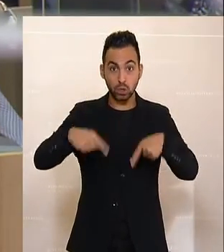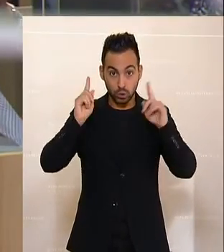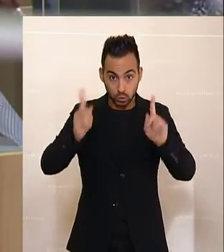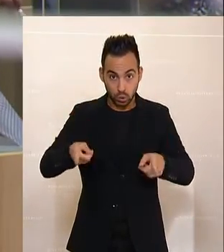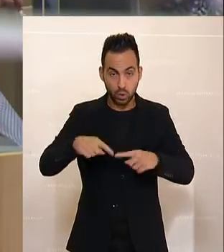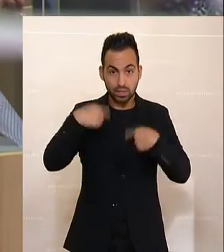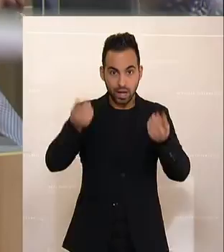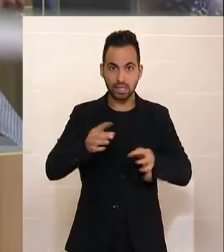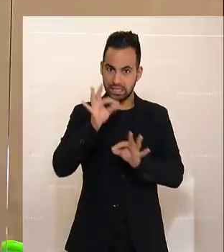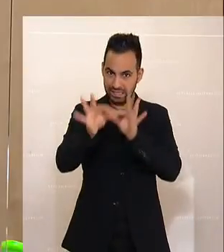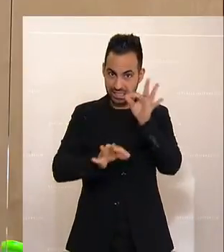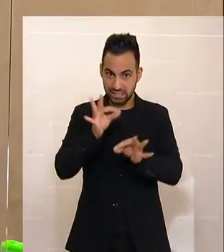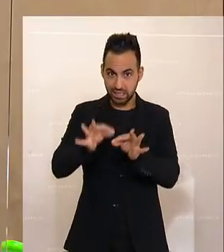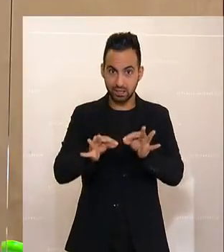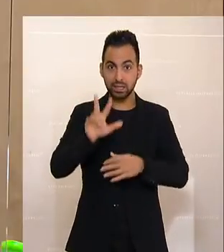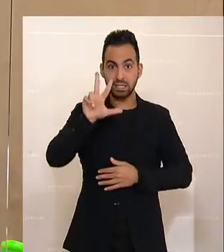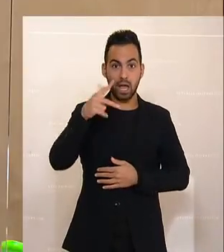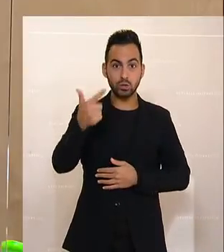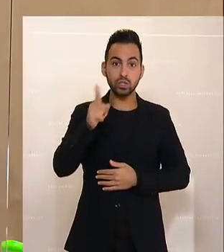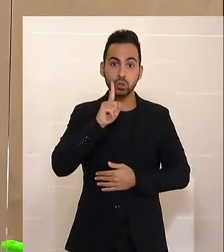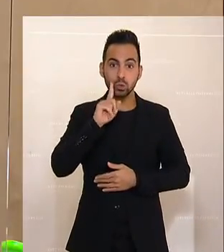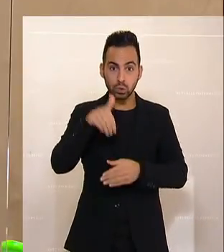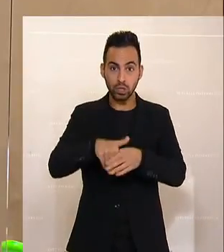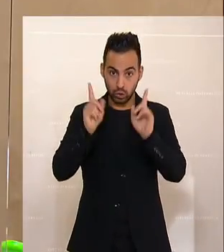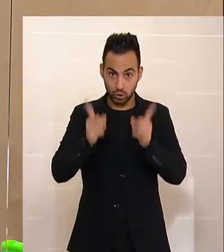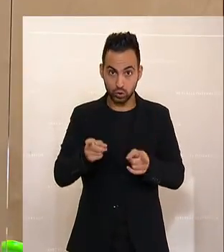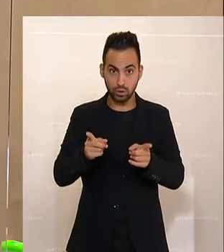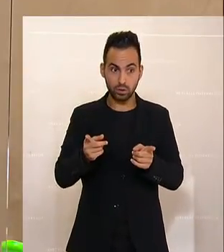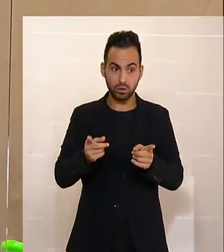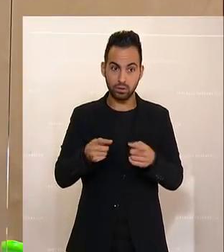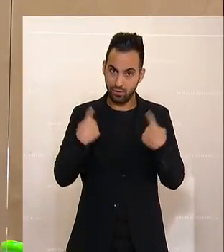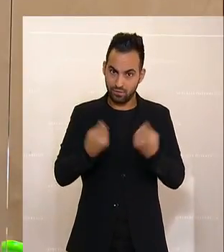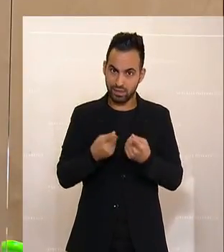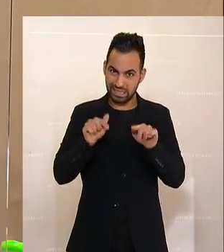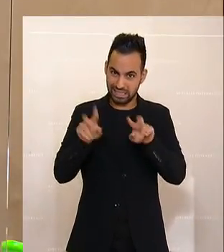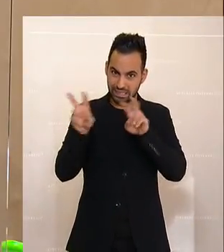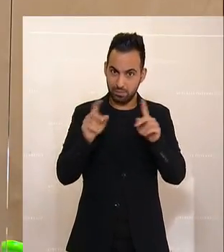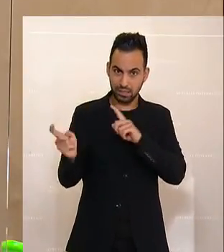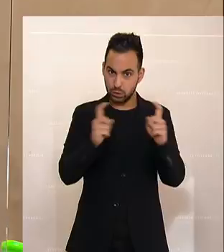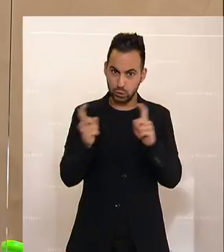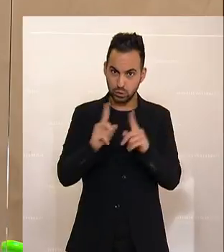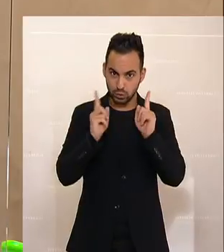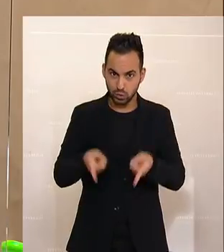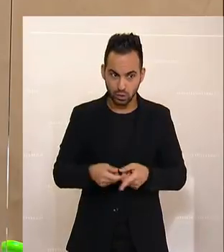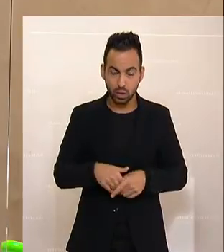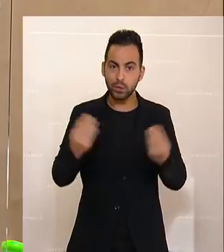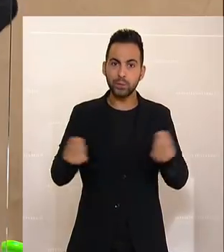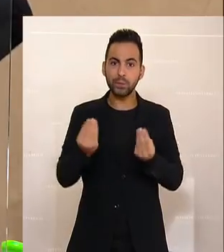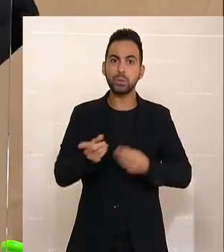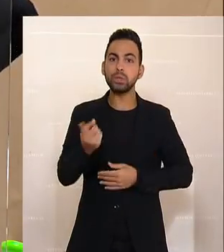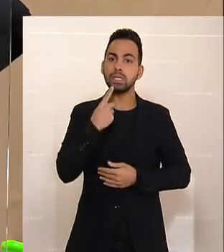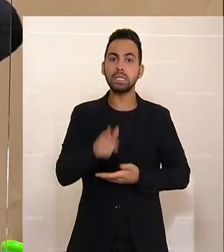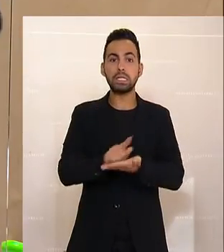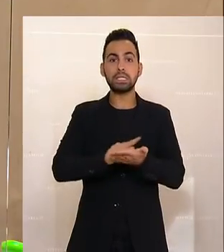Dienstag um 23 Uhr über diese Causa debattieren sollen. Weil Sie gesagt haben, die